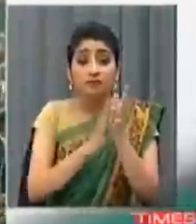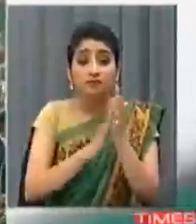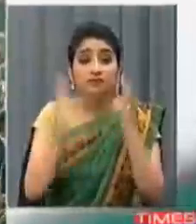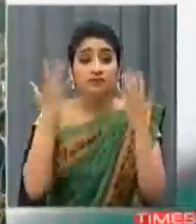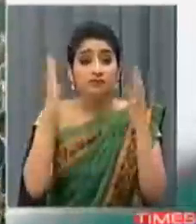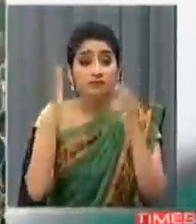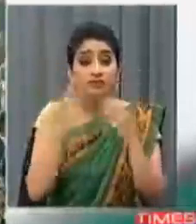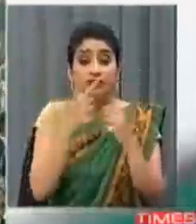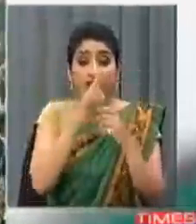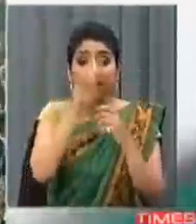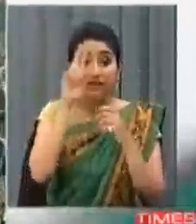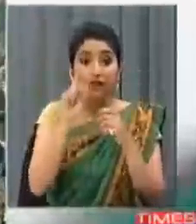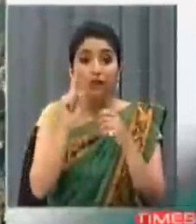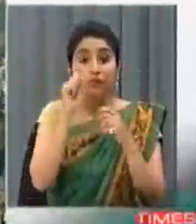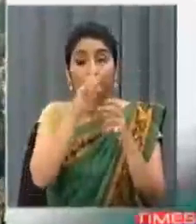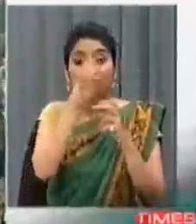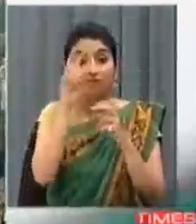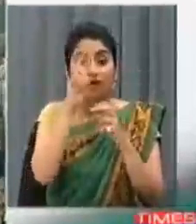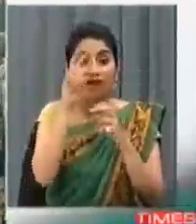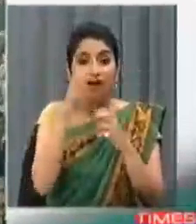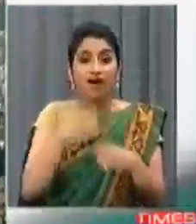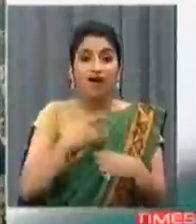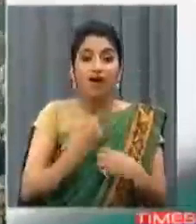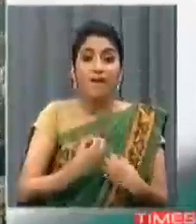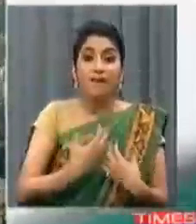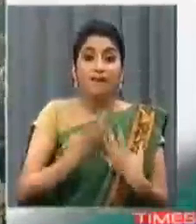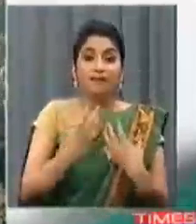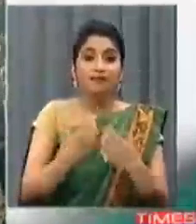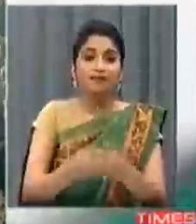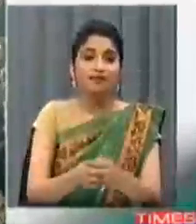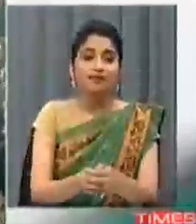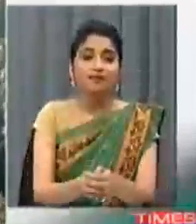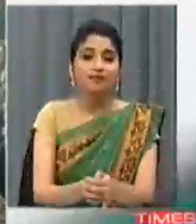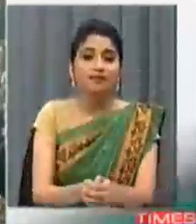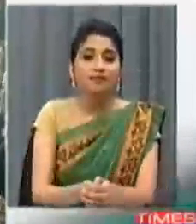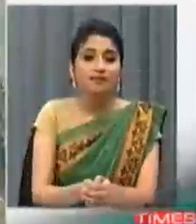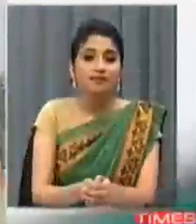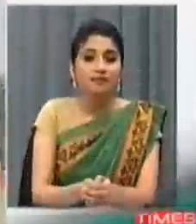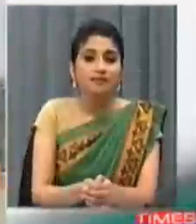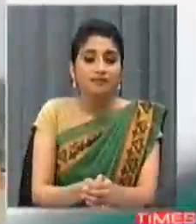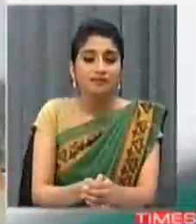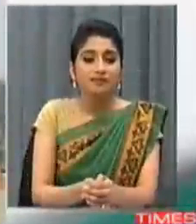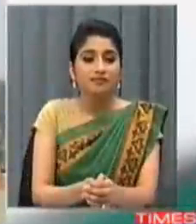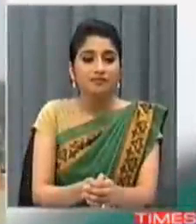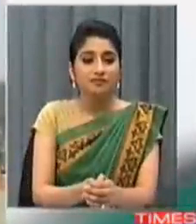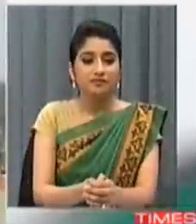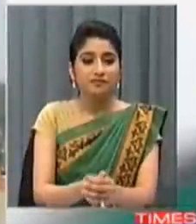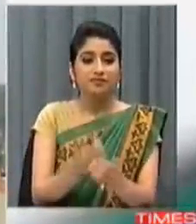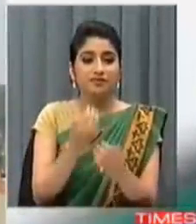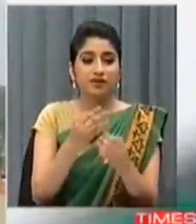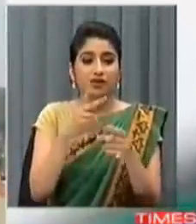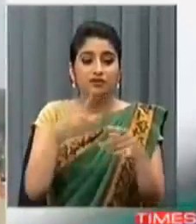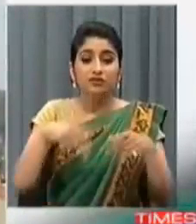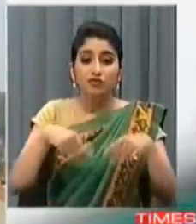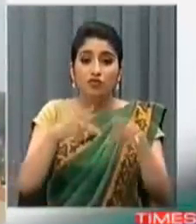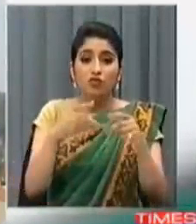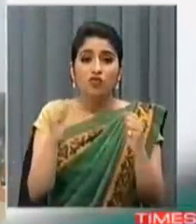लारोरी यिवज्ट एंदाल